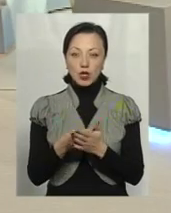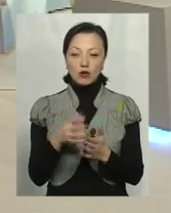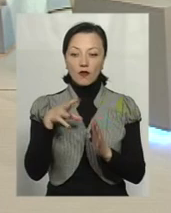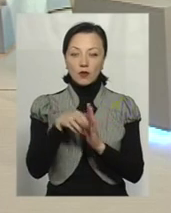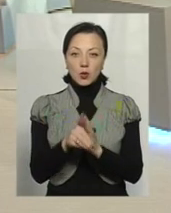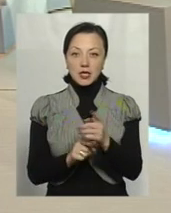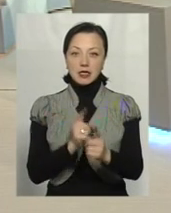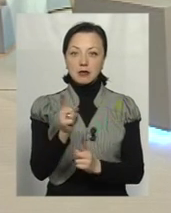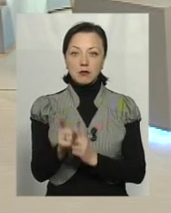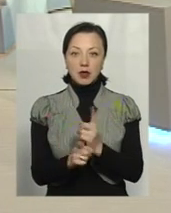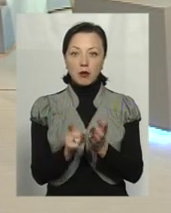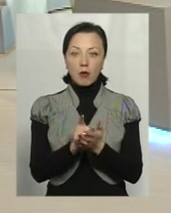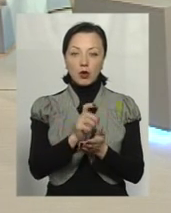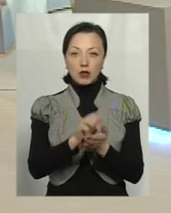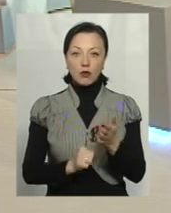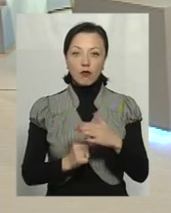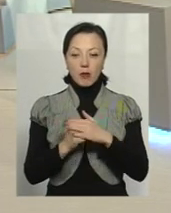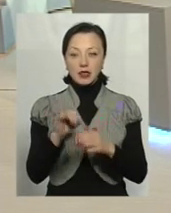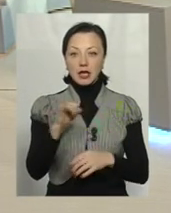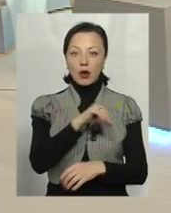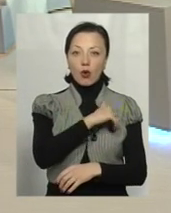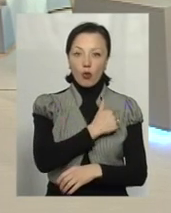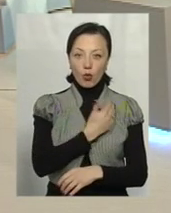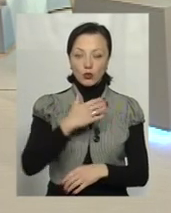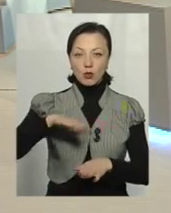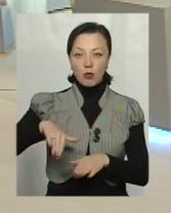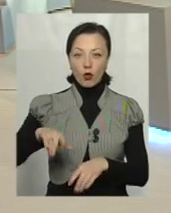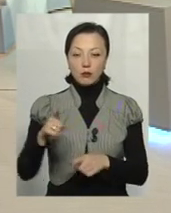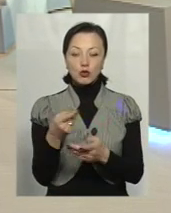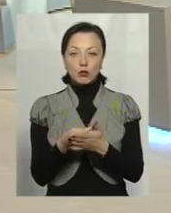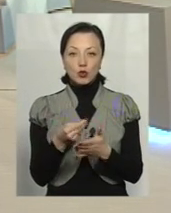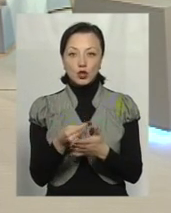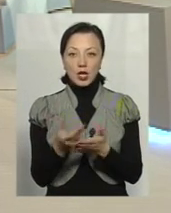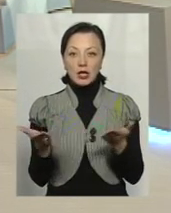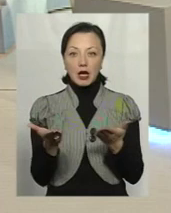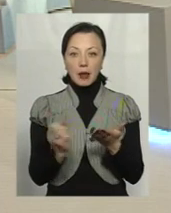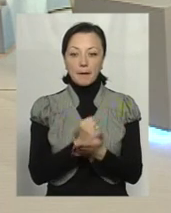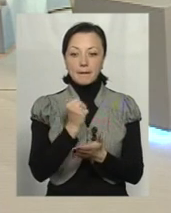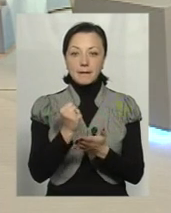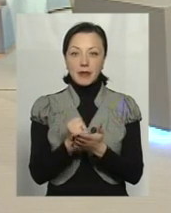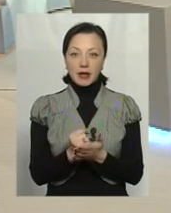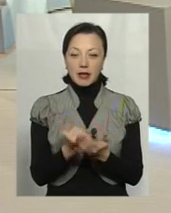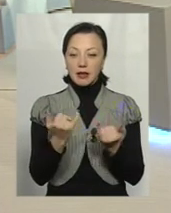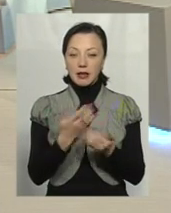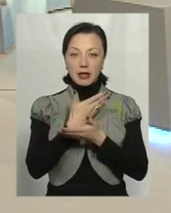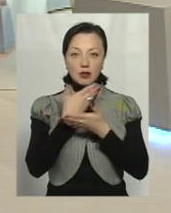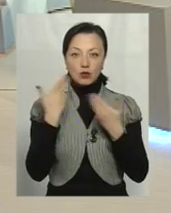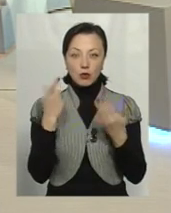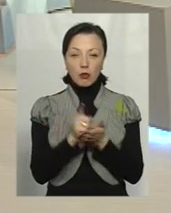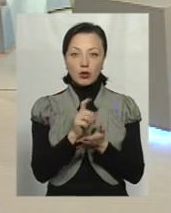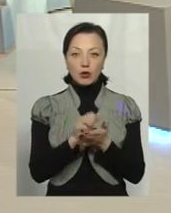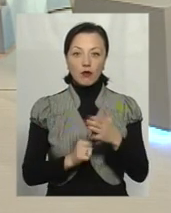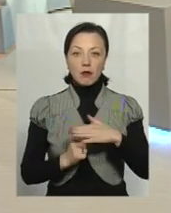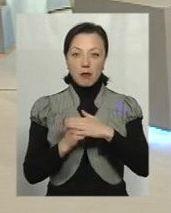зміни в податкову базу. І хочуть потім, щоб бюджет, який прийнятий на неіснуючій податковій базі,